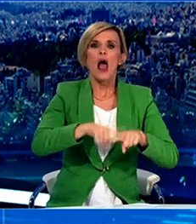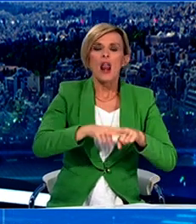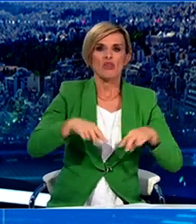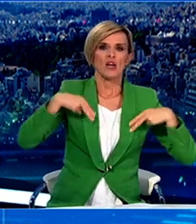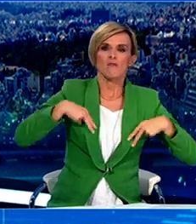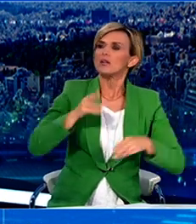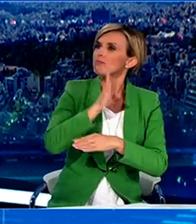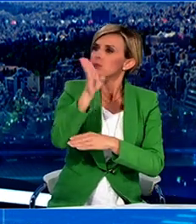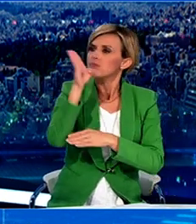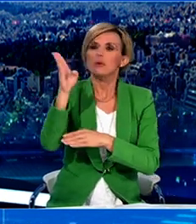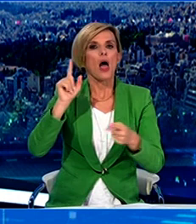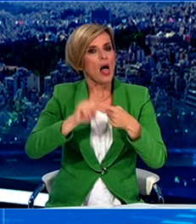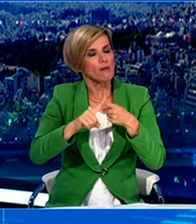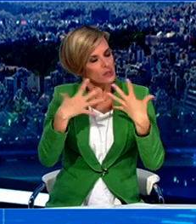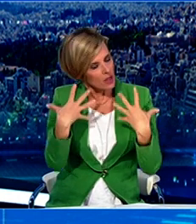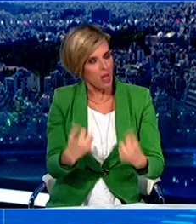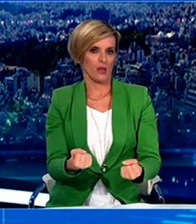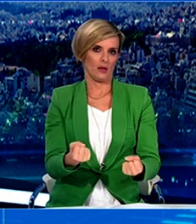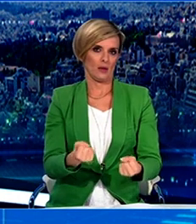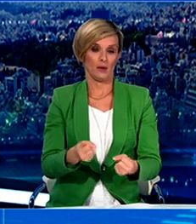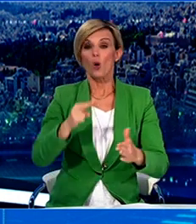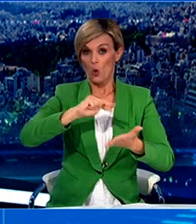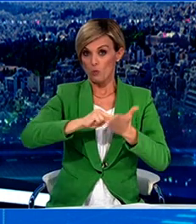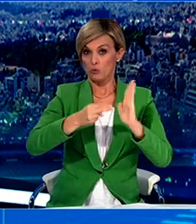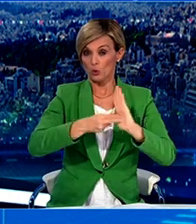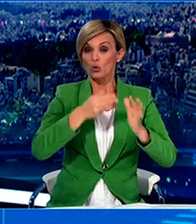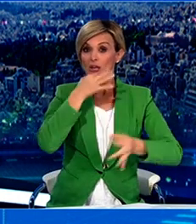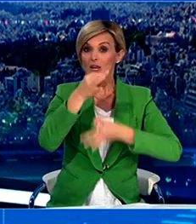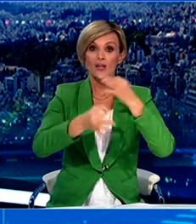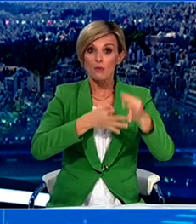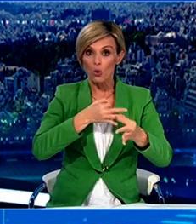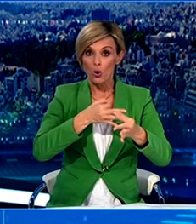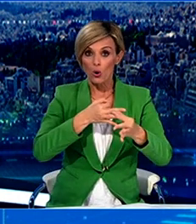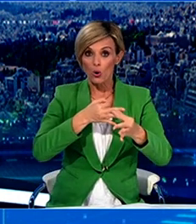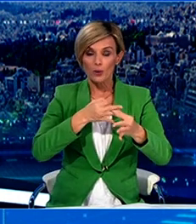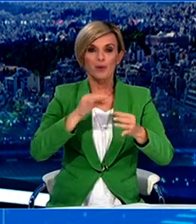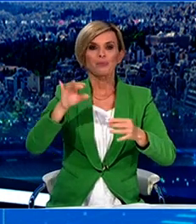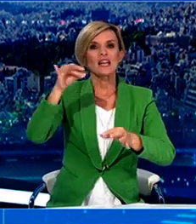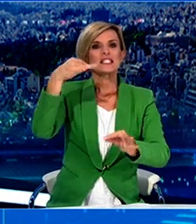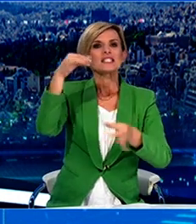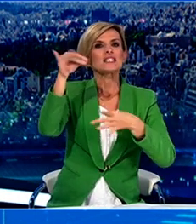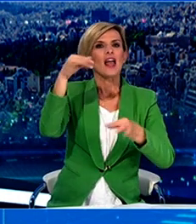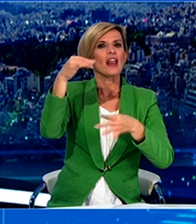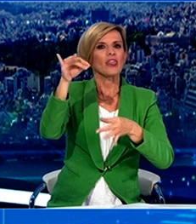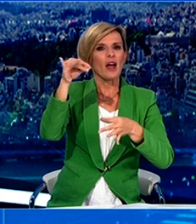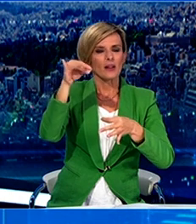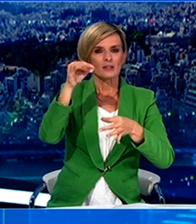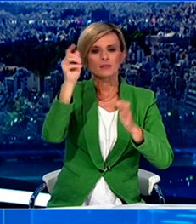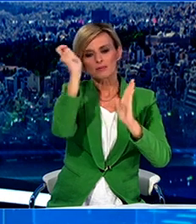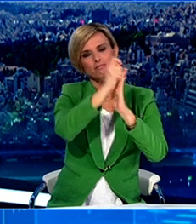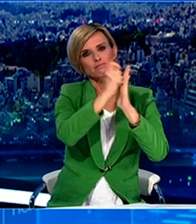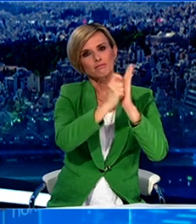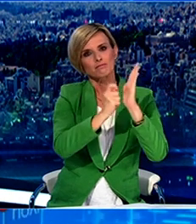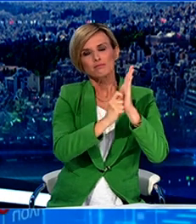επίσης υποχρεωτική και θα ήθελα να δοθεί προσοχή σε αυτό η συμπλήρωση της φόρμας PLF για όλους όσους έρχονται από το εξωτερικό,